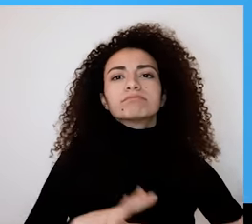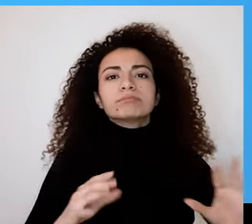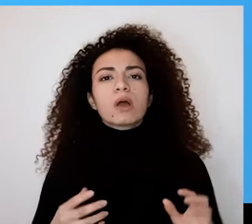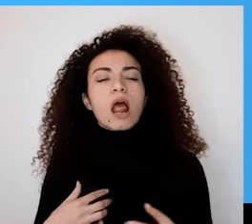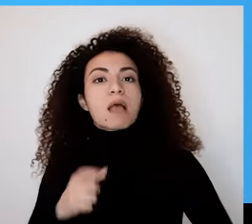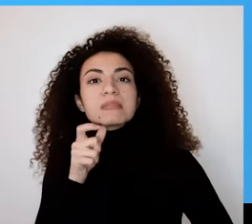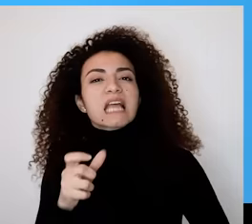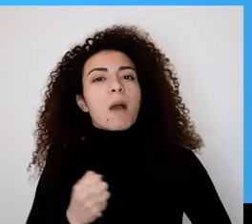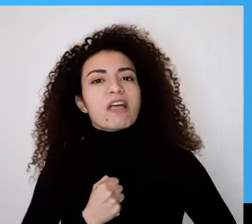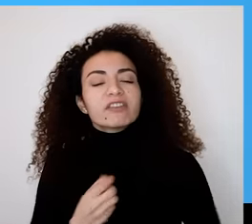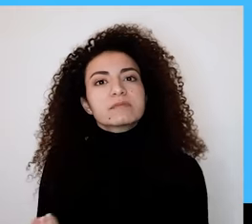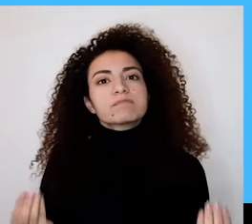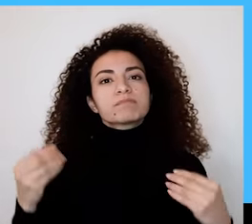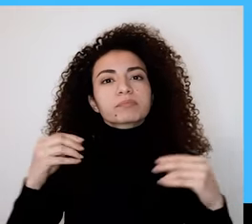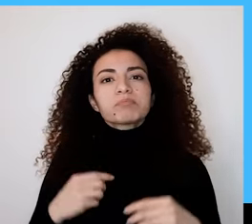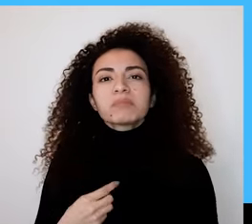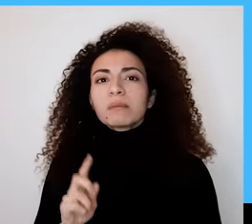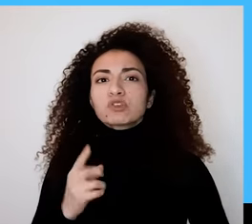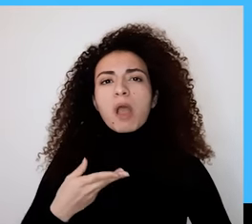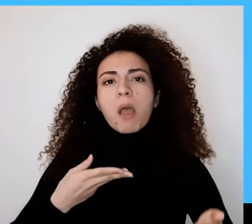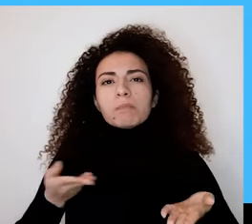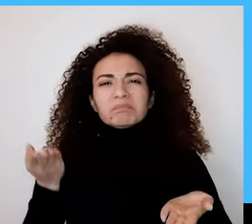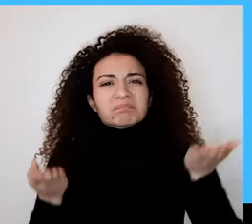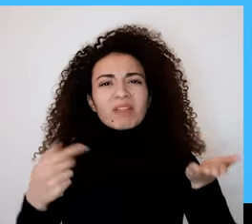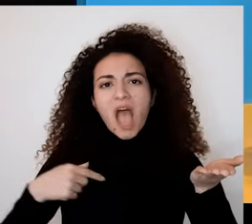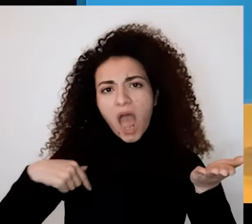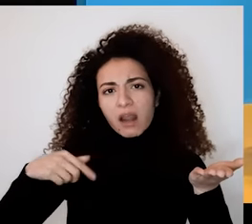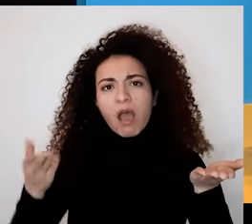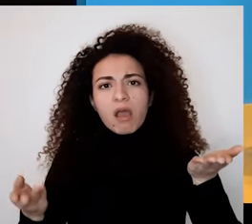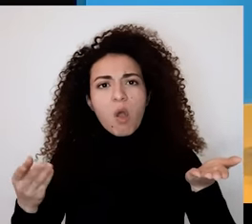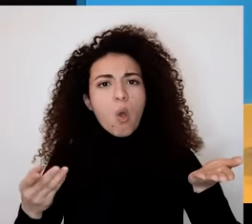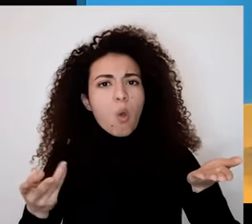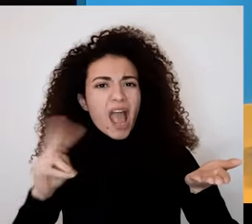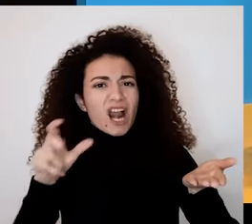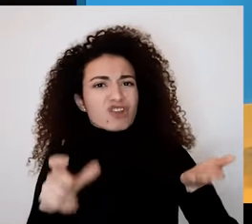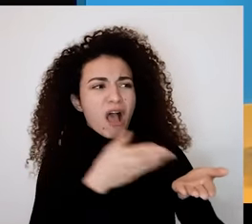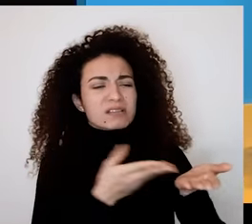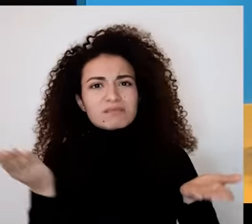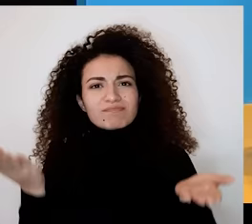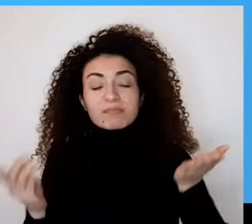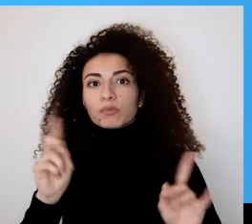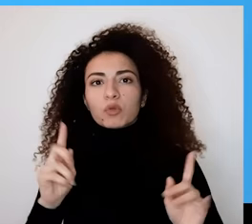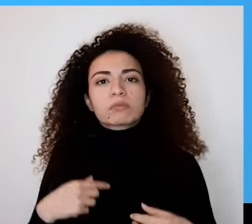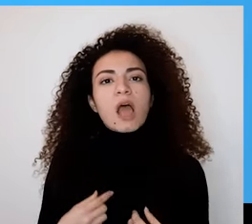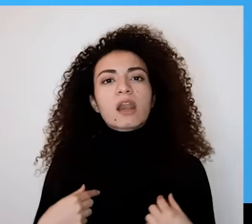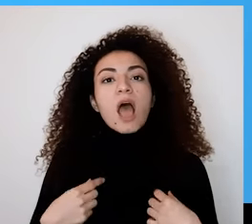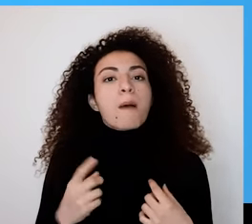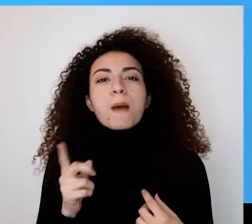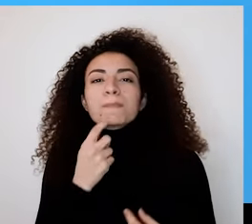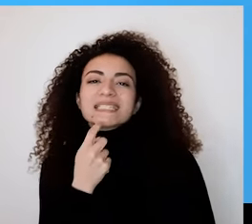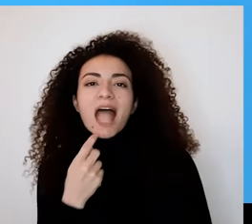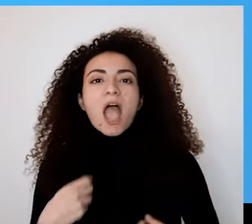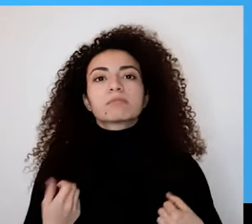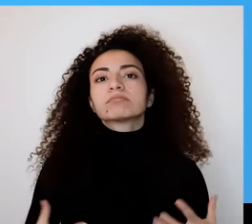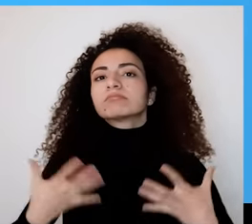بالإمتنان والثقة بنفسي وبطلت قارن نفسي بالآخرين وبلشت ببناء علاقة ودية مع جسدي حتى إني صرت ما